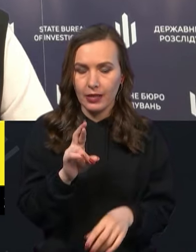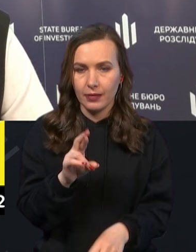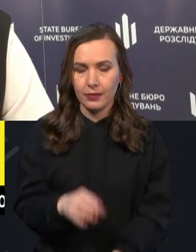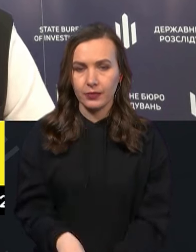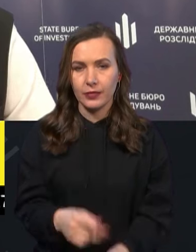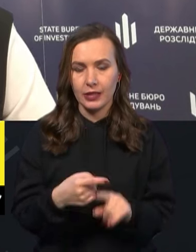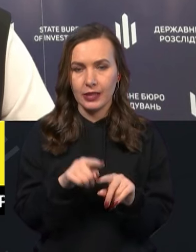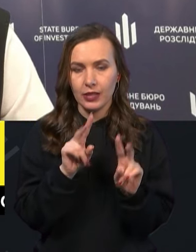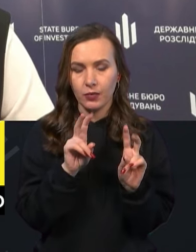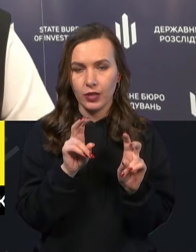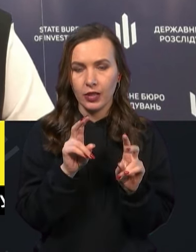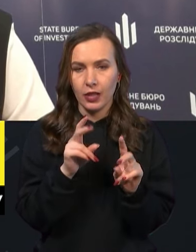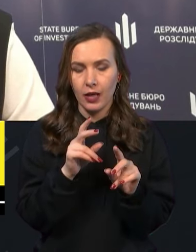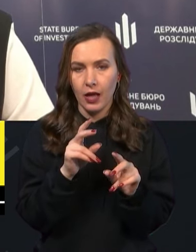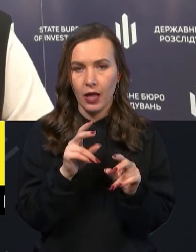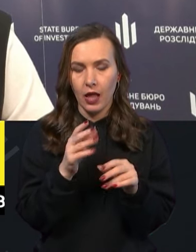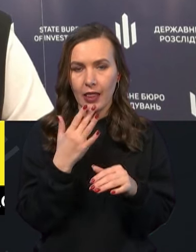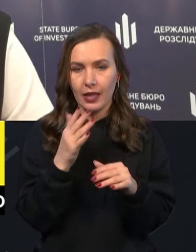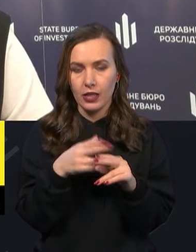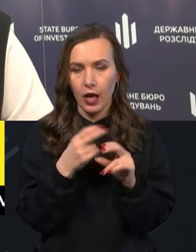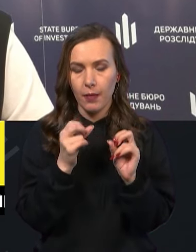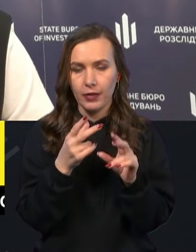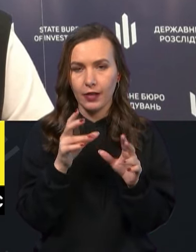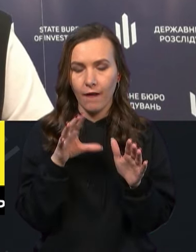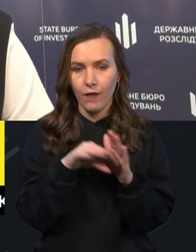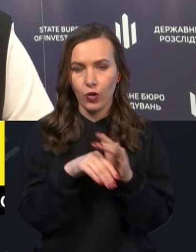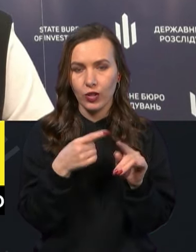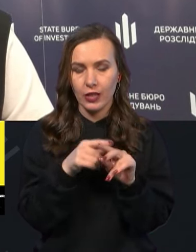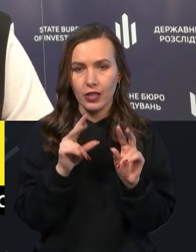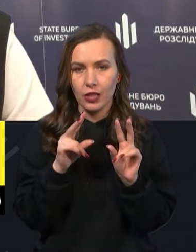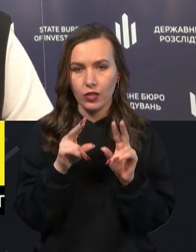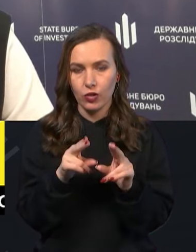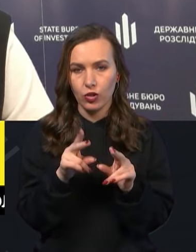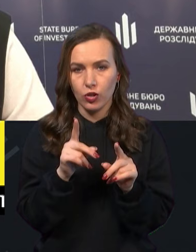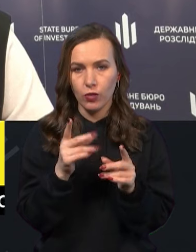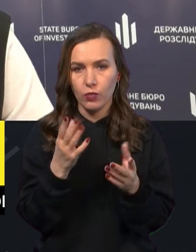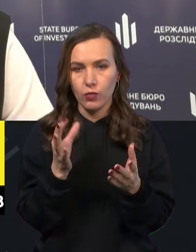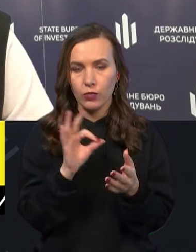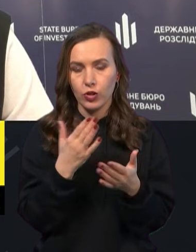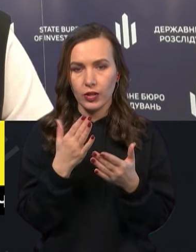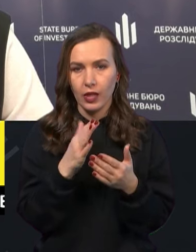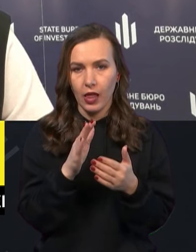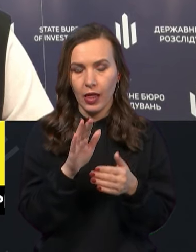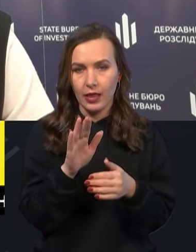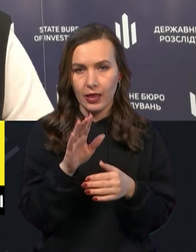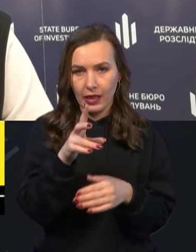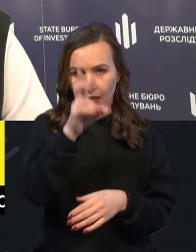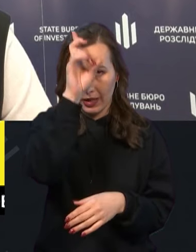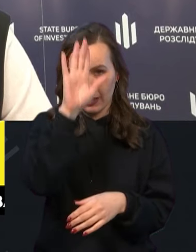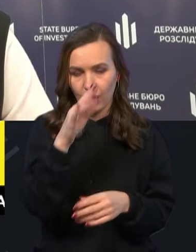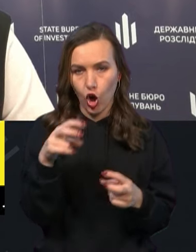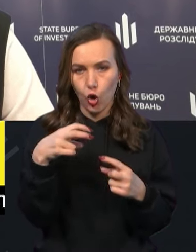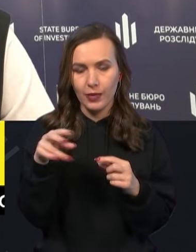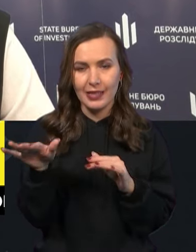Це поняття нацбезпеки входить в саме ті злочини, про які ми з вами щойно говорили. Це державна зрада, це колабораційна